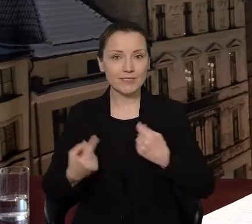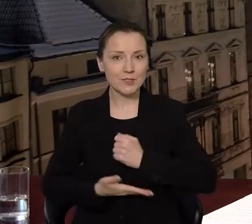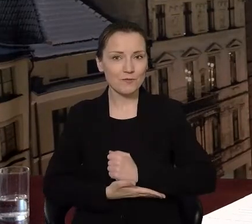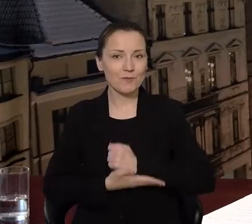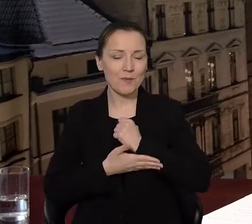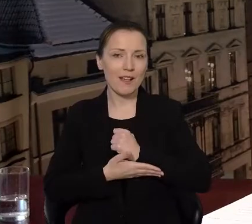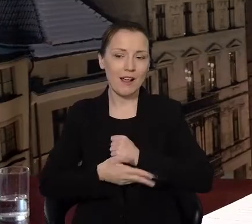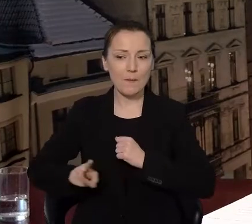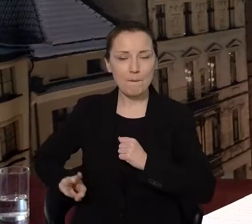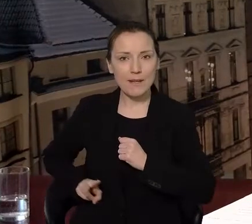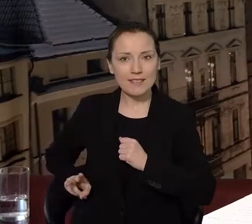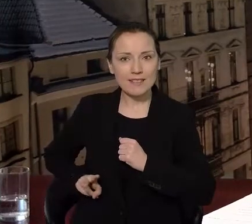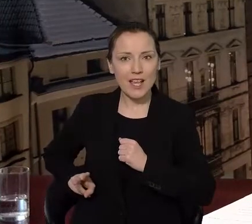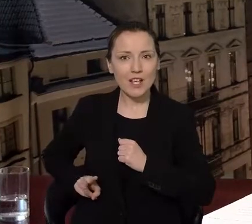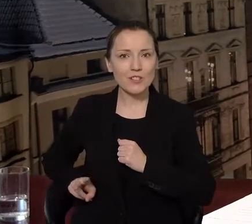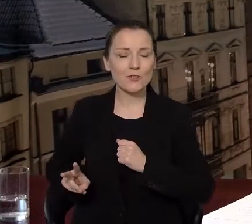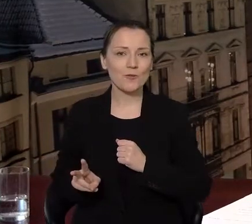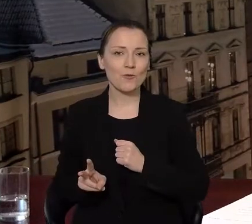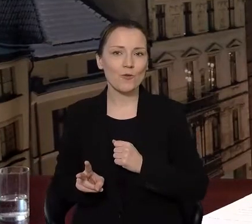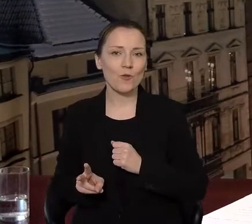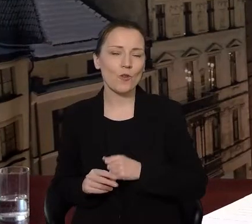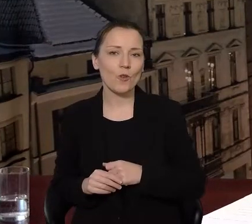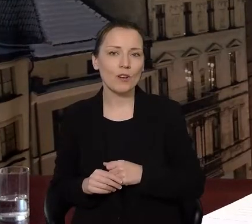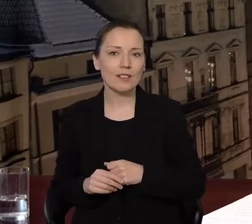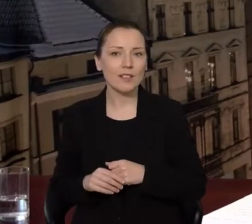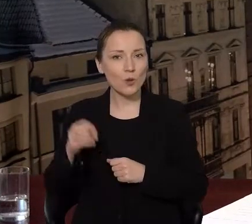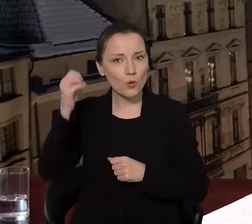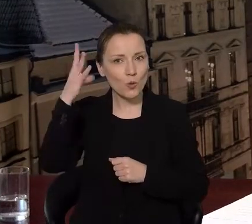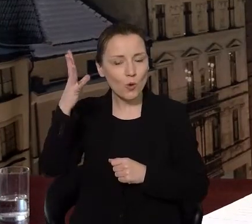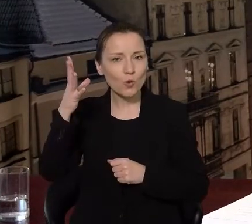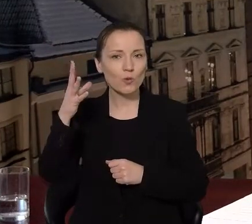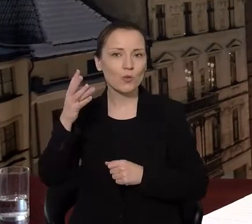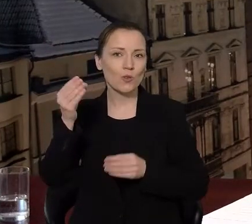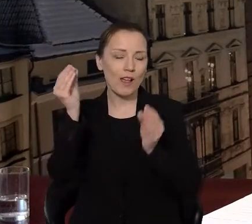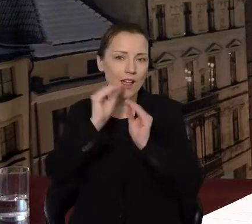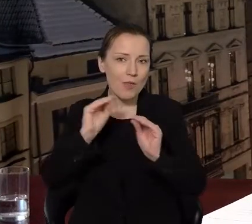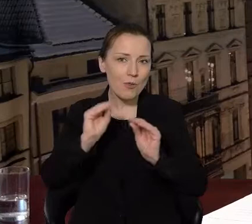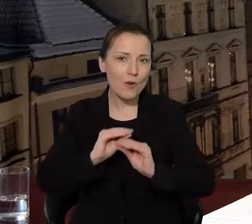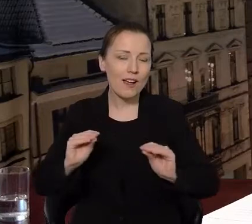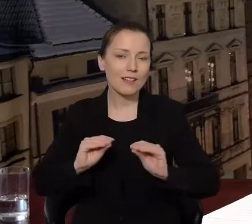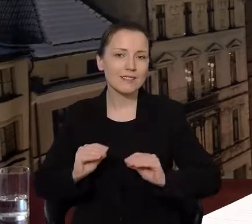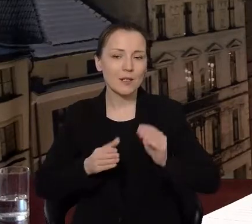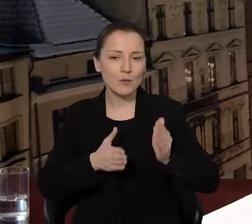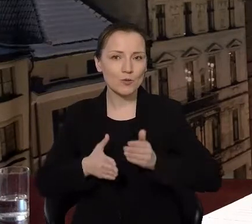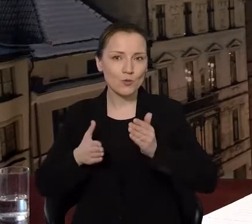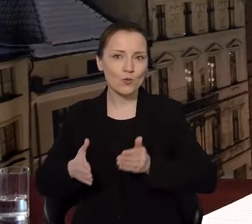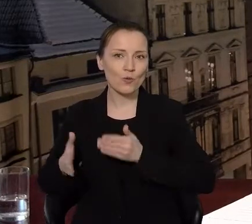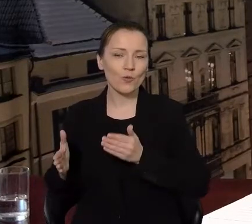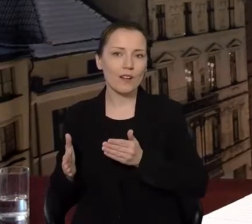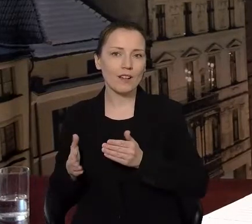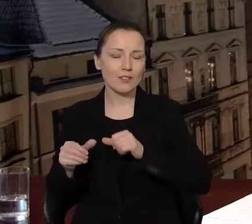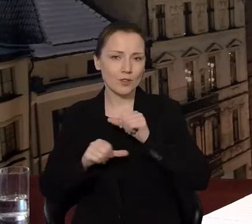właściwe ministerstwa, ministerstwo między innymi zajmujące się kulturą, edukacją w przygotowaniach do